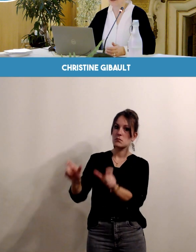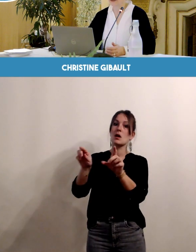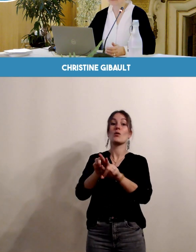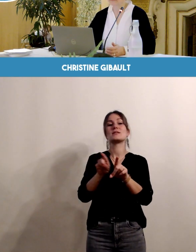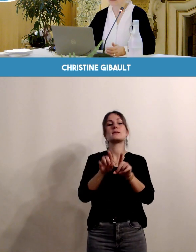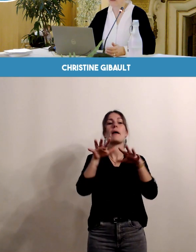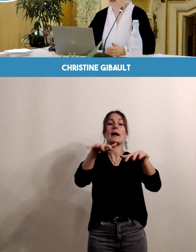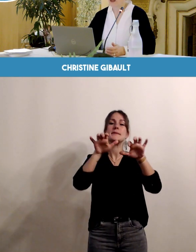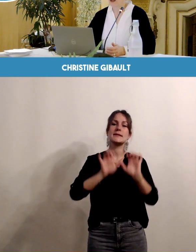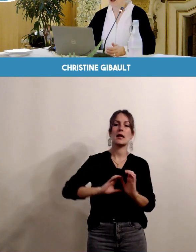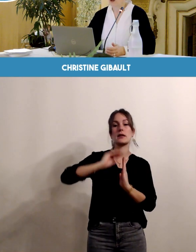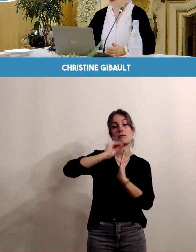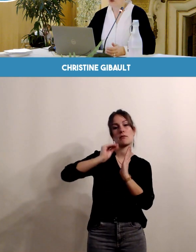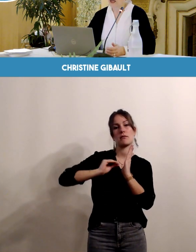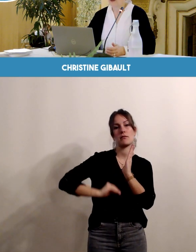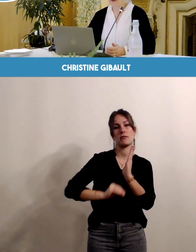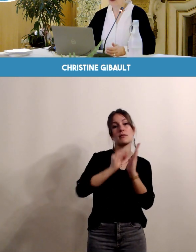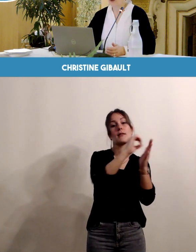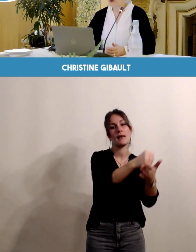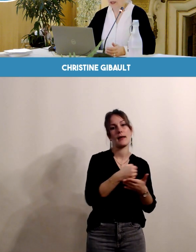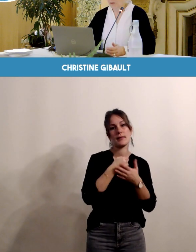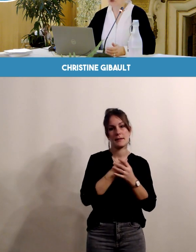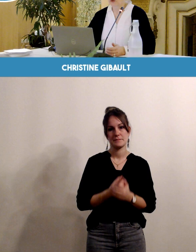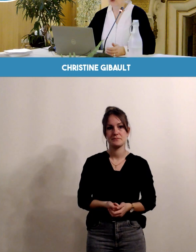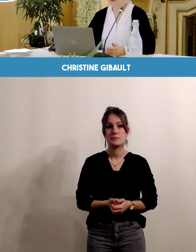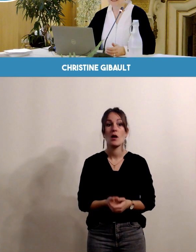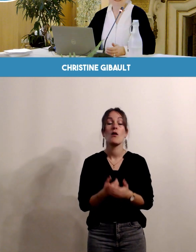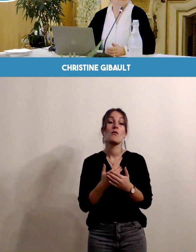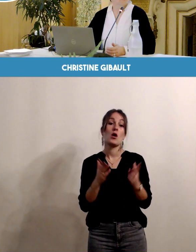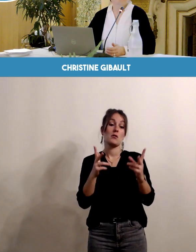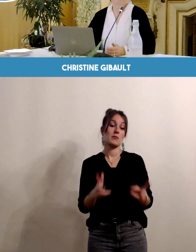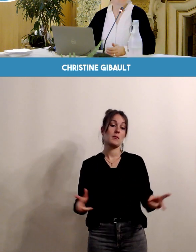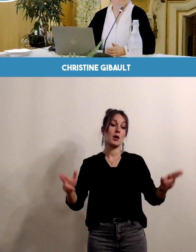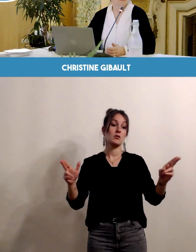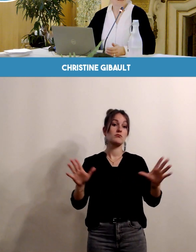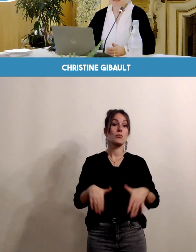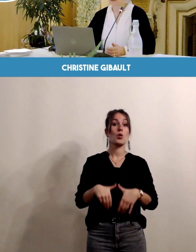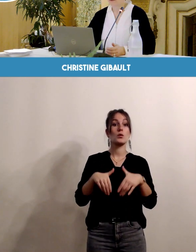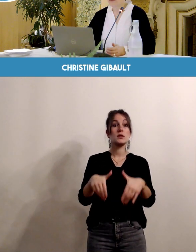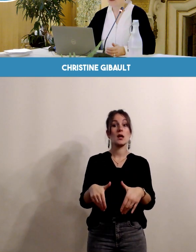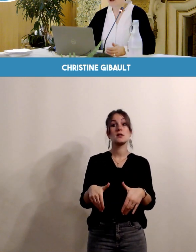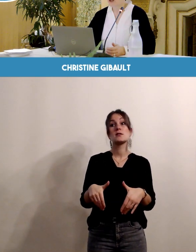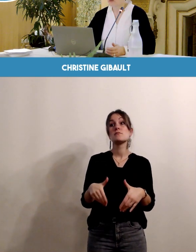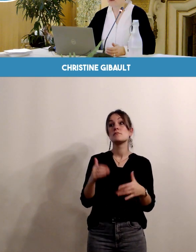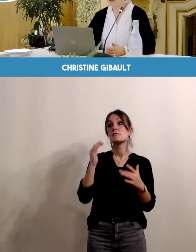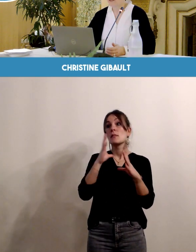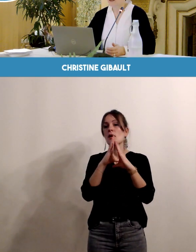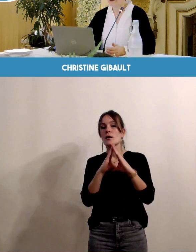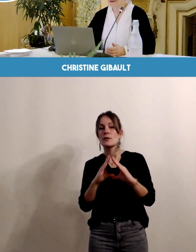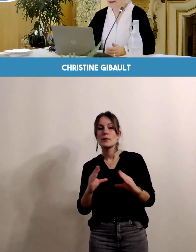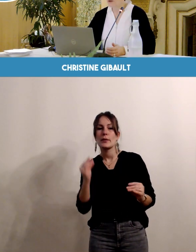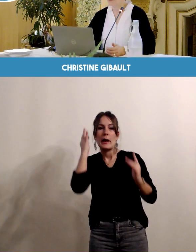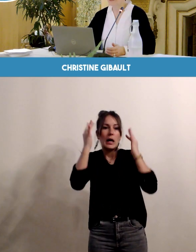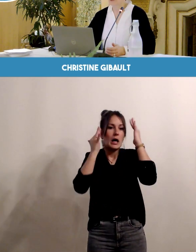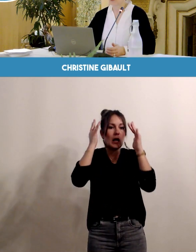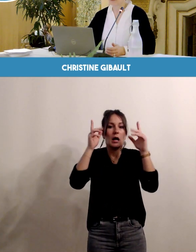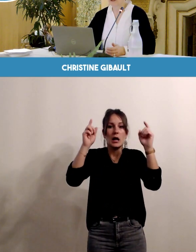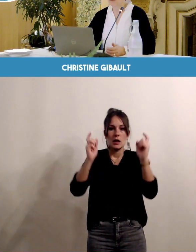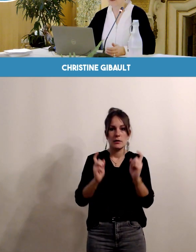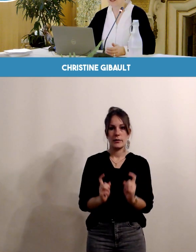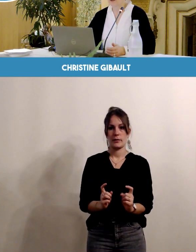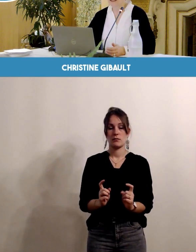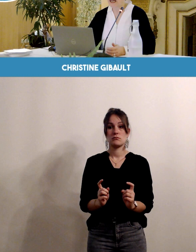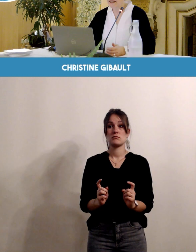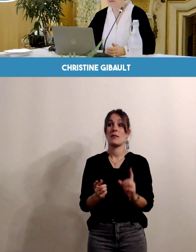administratives. Voilà, vivre sereinement votre grossesse, c'est enfin avoir un suivi régulier